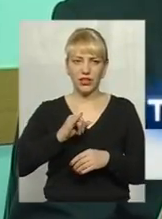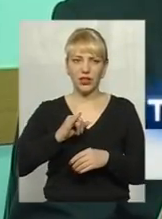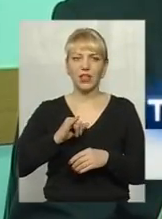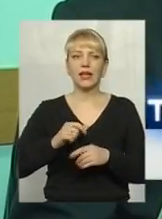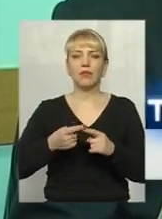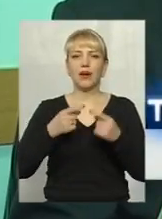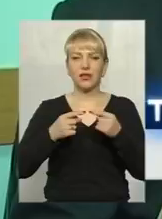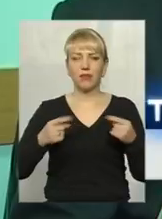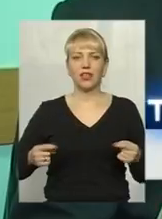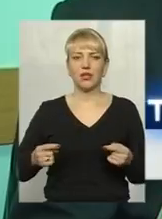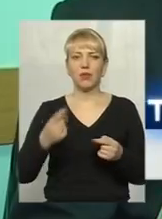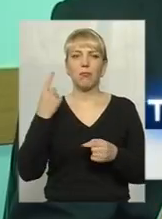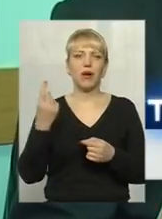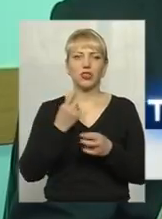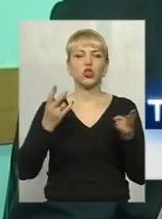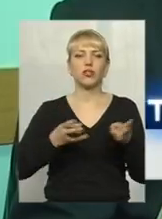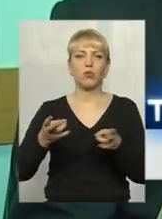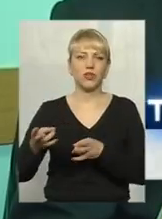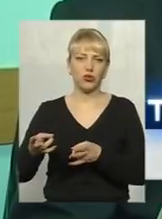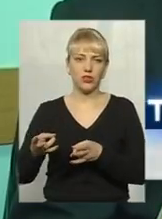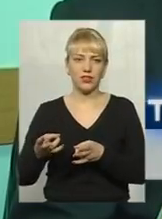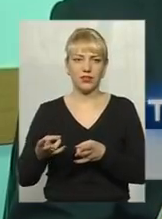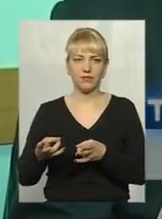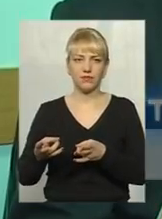предметами першої необхідності.